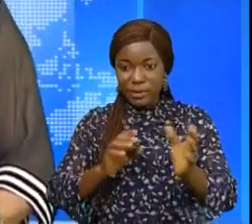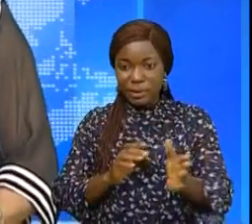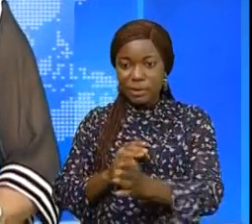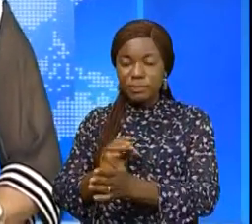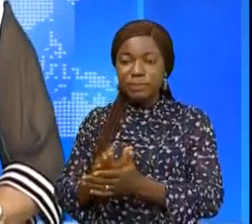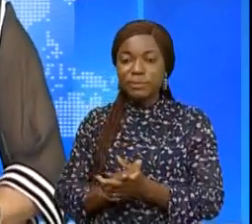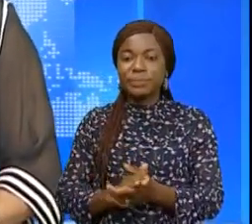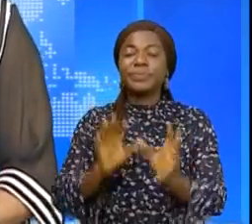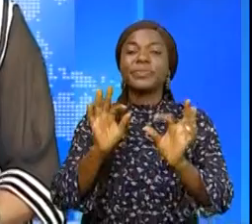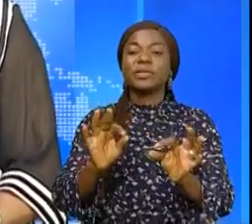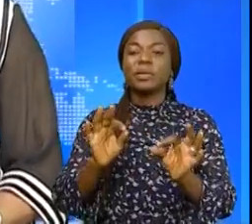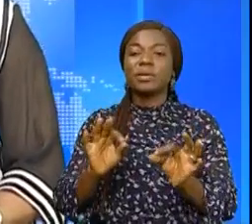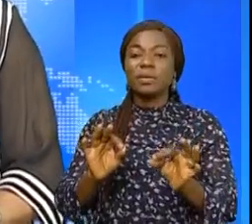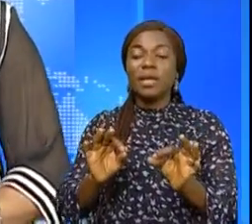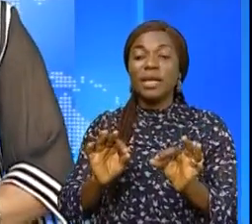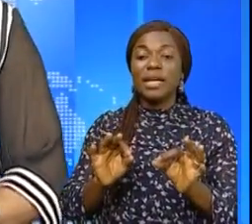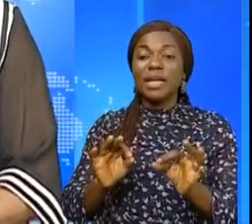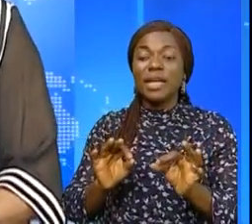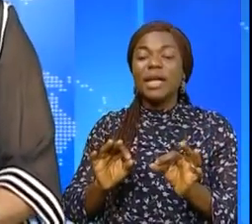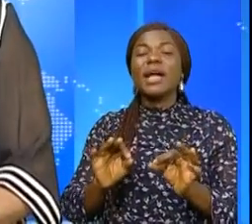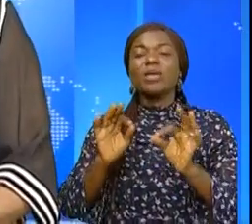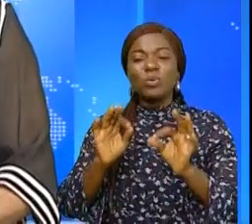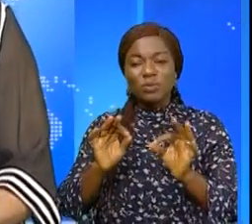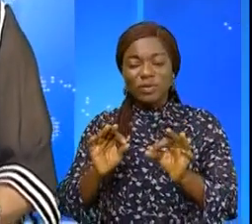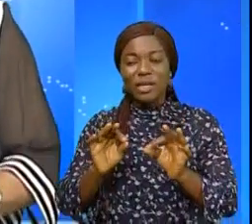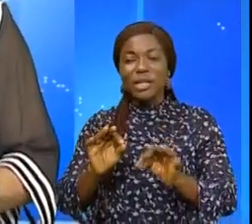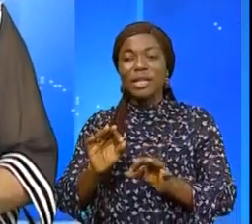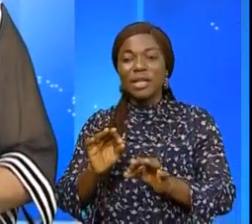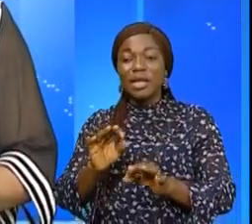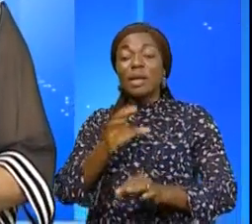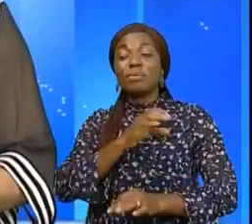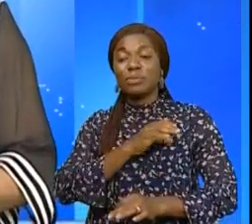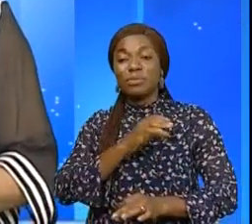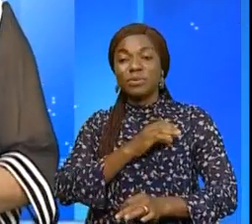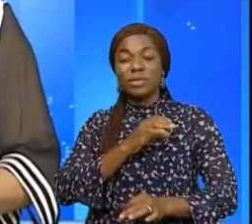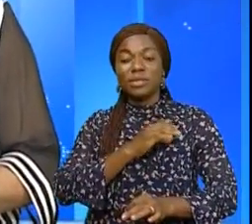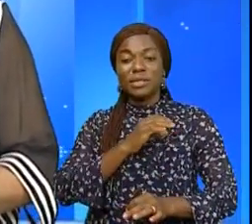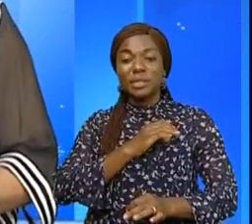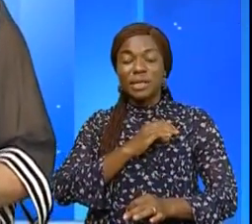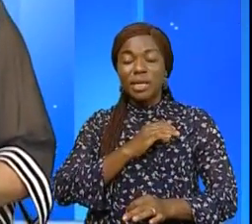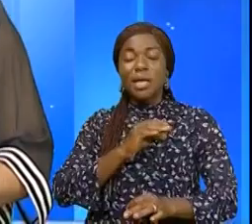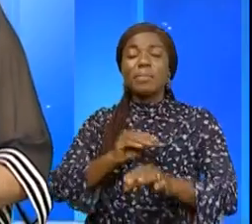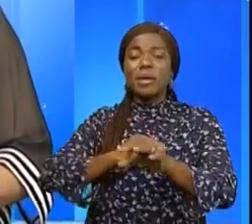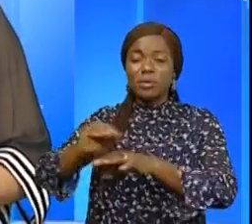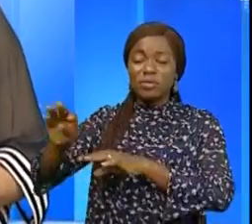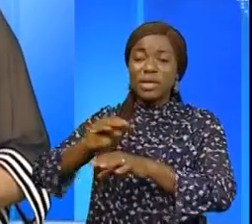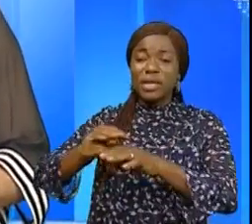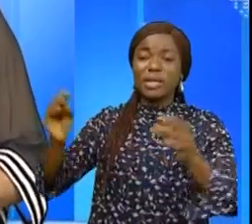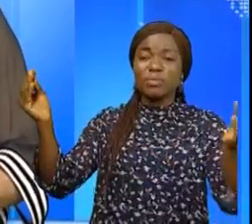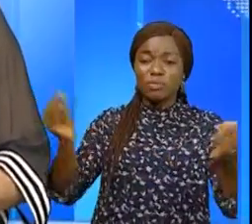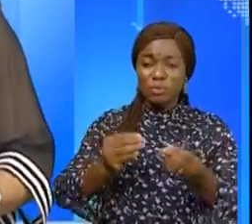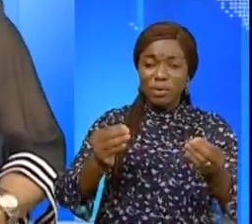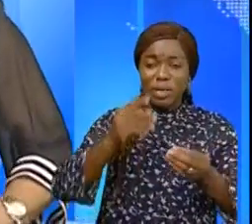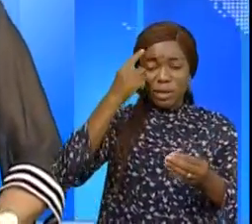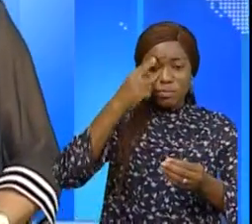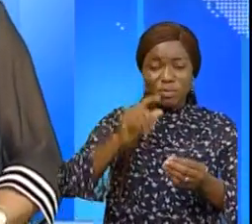Une nouvelle unité de la police nationale déployée sur les artères de la capitale avec pour mission de lutter contre les